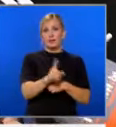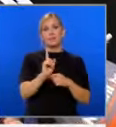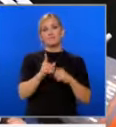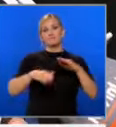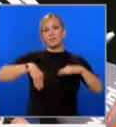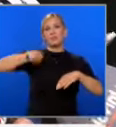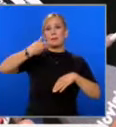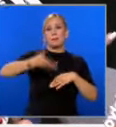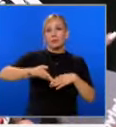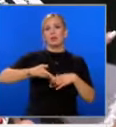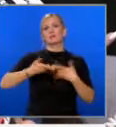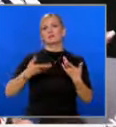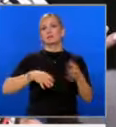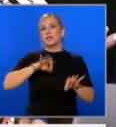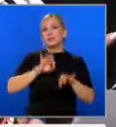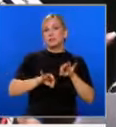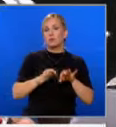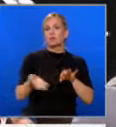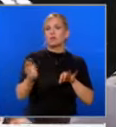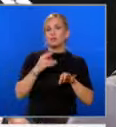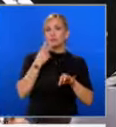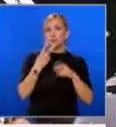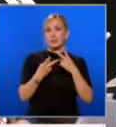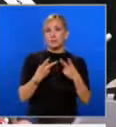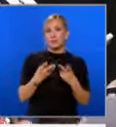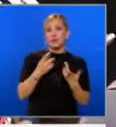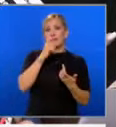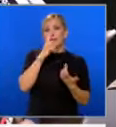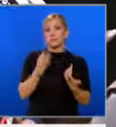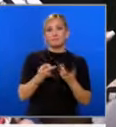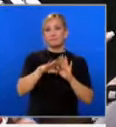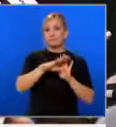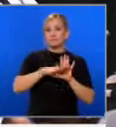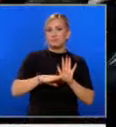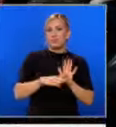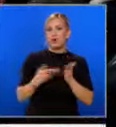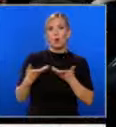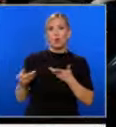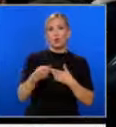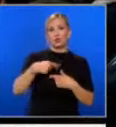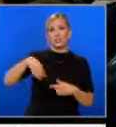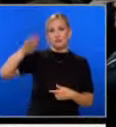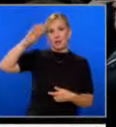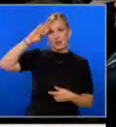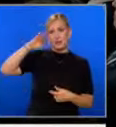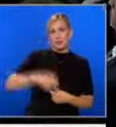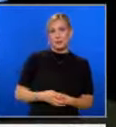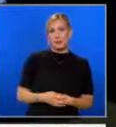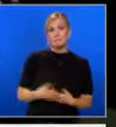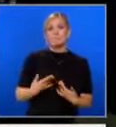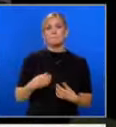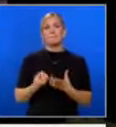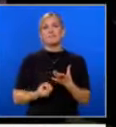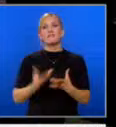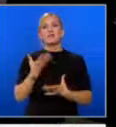изборите, след това трябва да се види най-важно е каква ще е програмата и кой ще изпълнява. Възраждане не беше сред